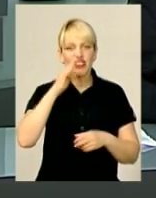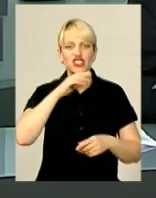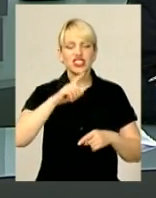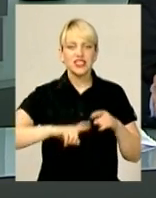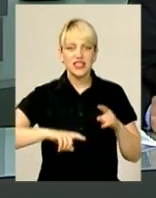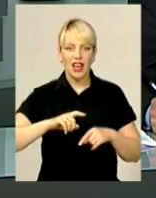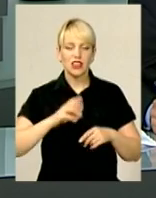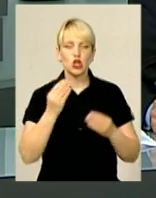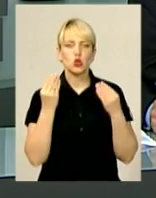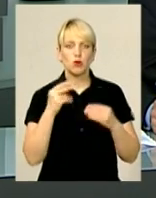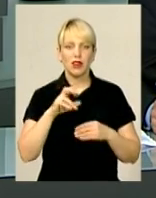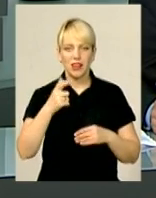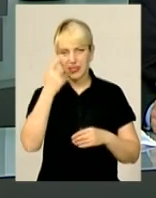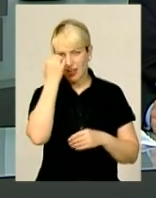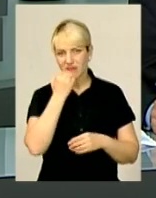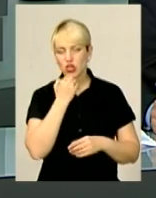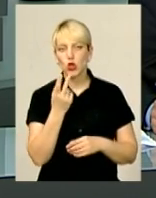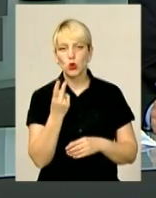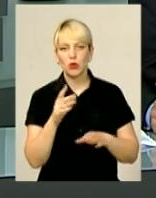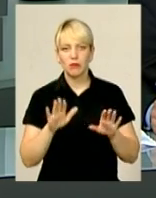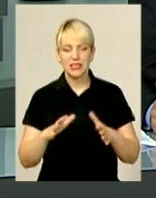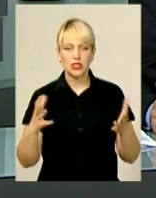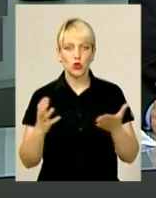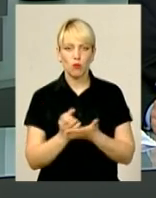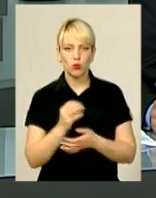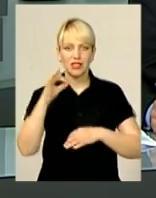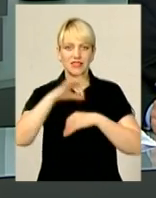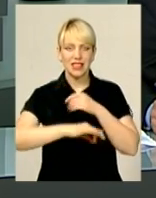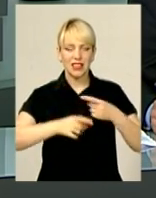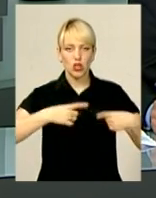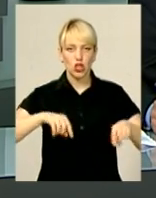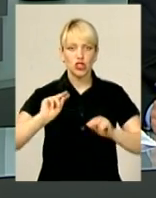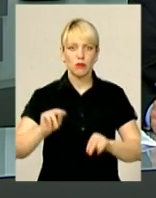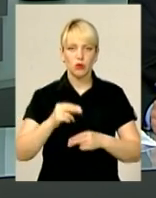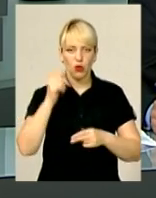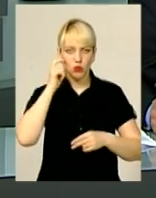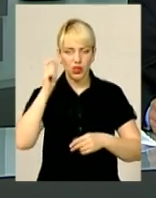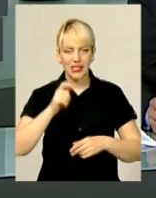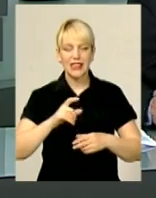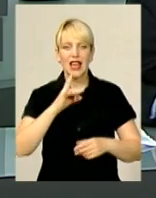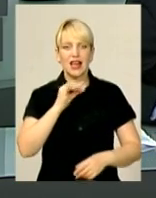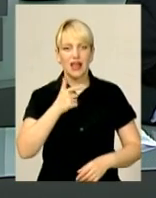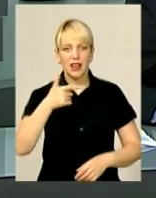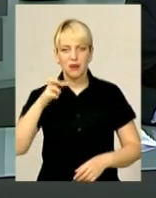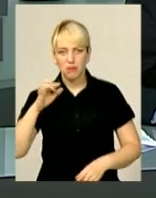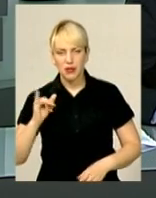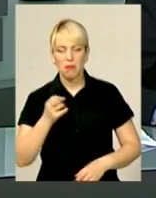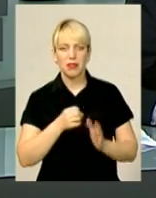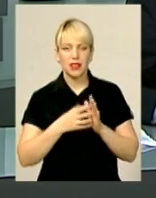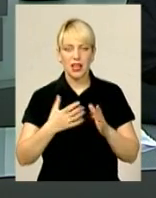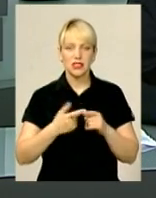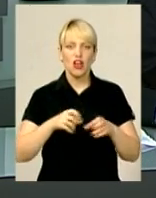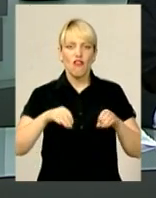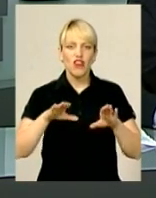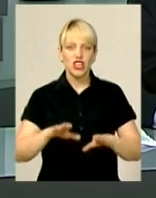можливо завдяки другому місцю, здобутому у західній зоні чемпіонату України з регбі-15. У вирішальній грі «Поділля»